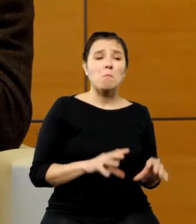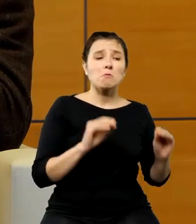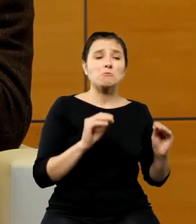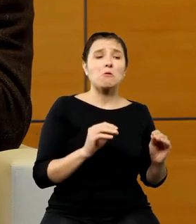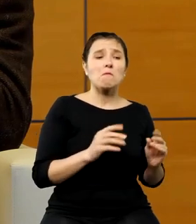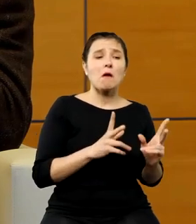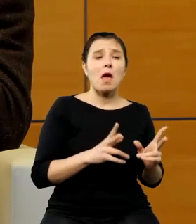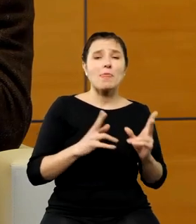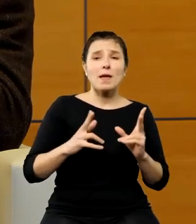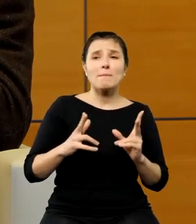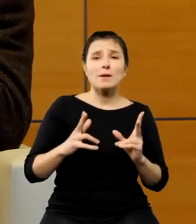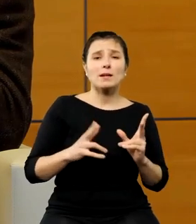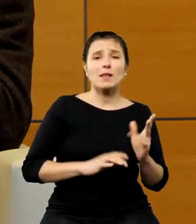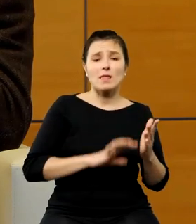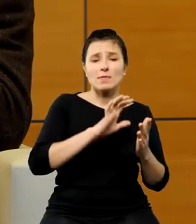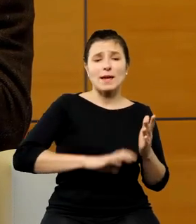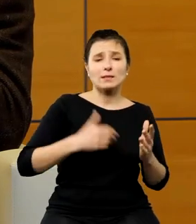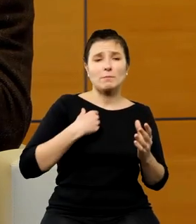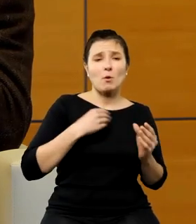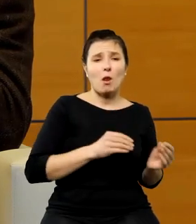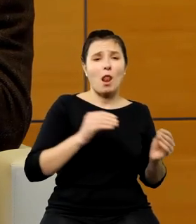rękopisu po